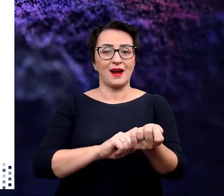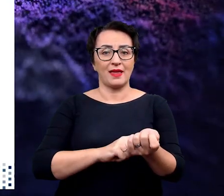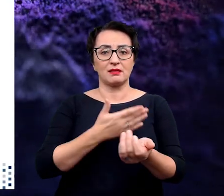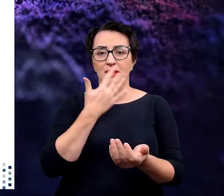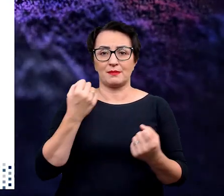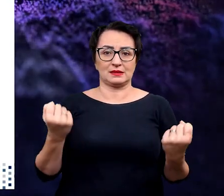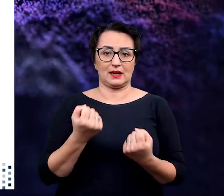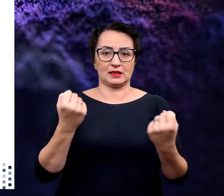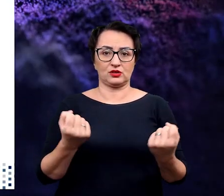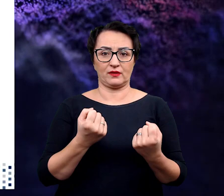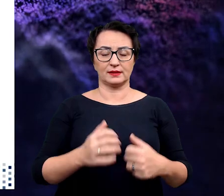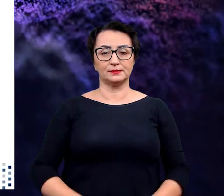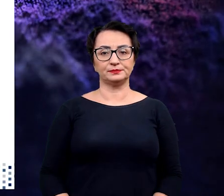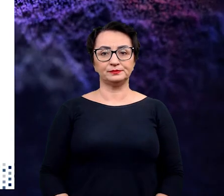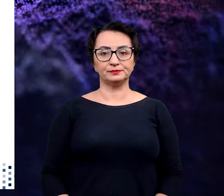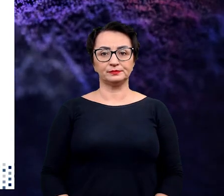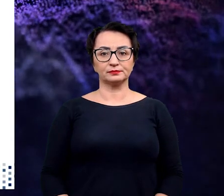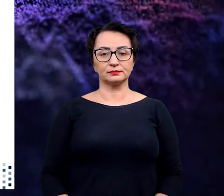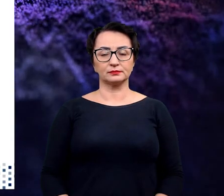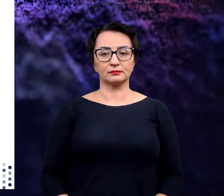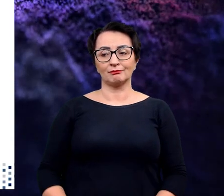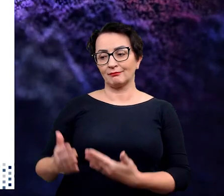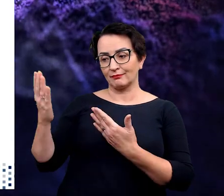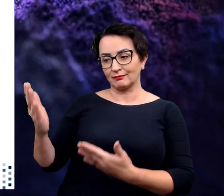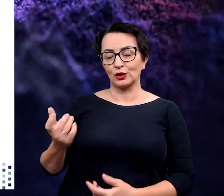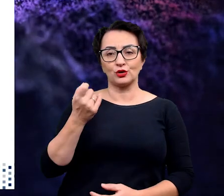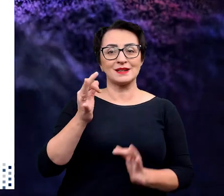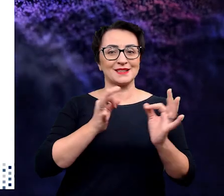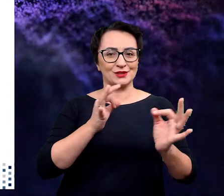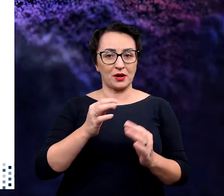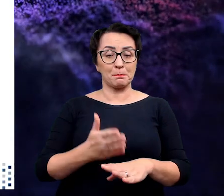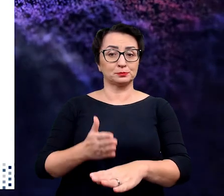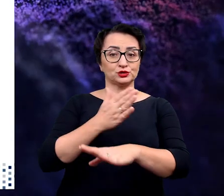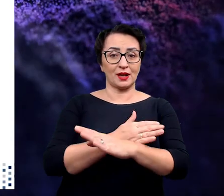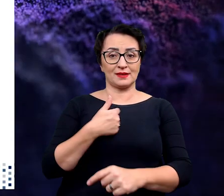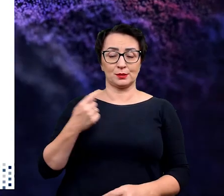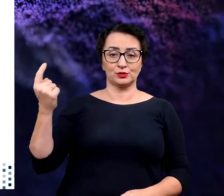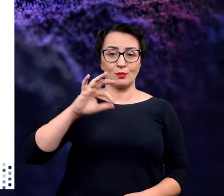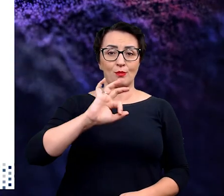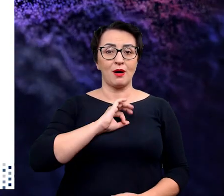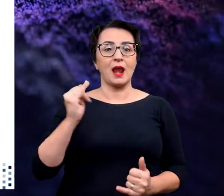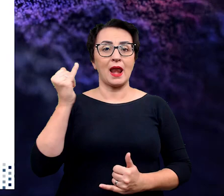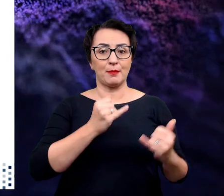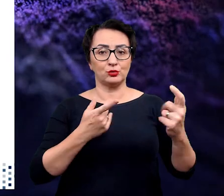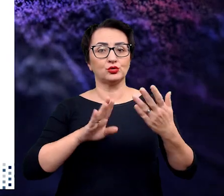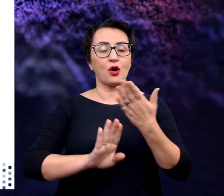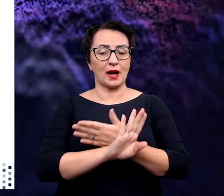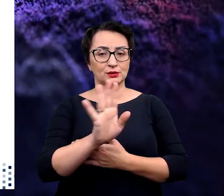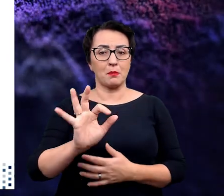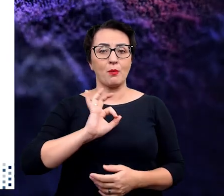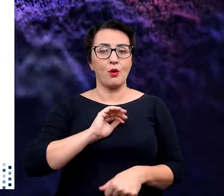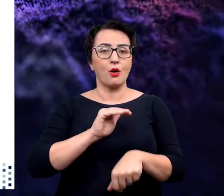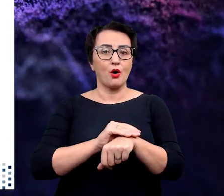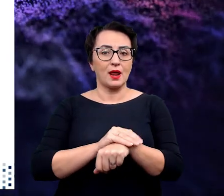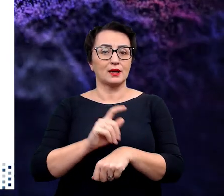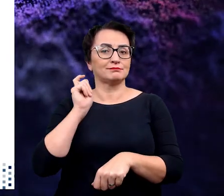i ten gen nie jest zaangażowany. I słuchajcie, trochę historii. Zanim przyszłam do swojego laboratorium, okazało się,